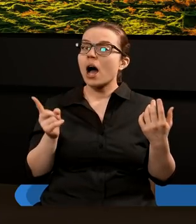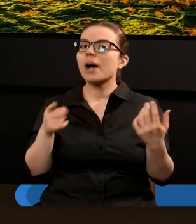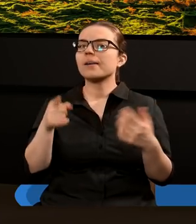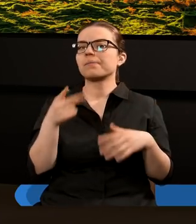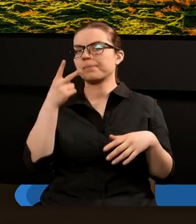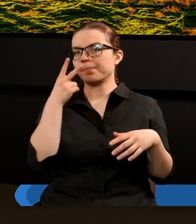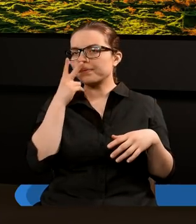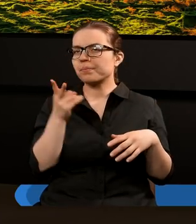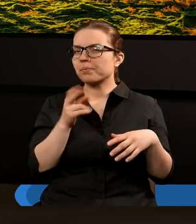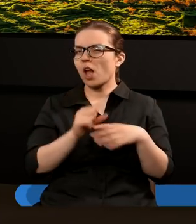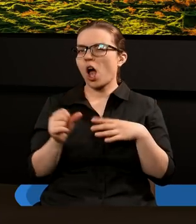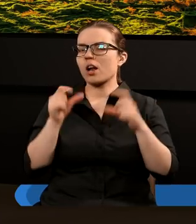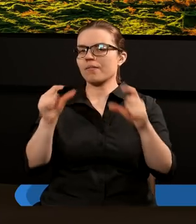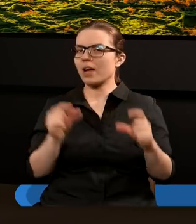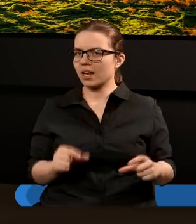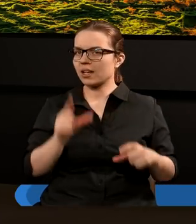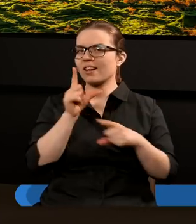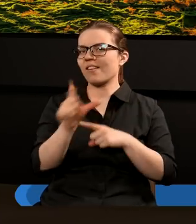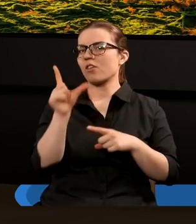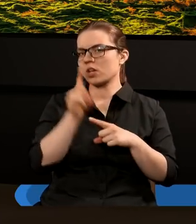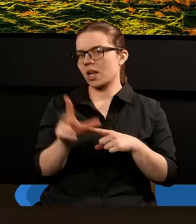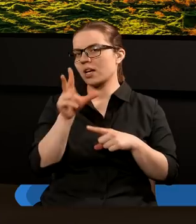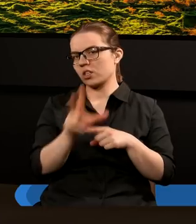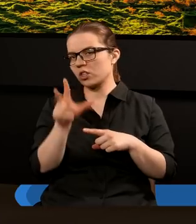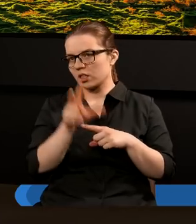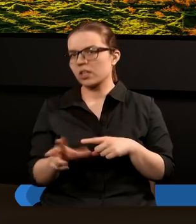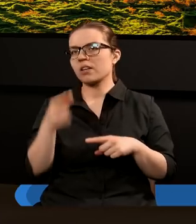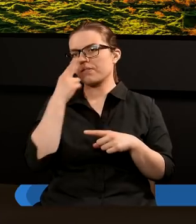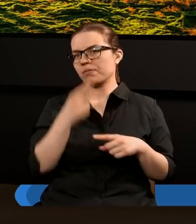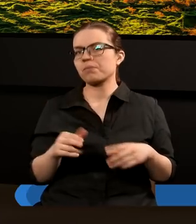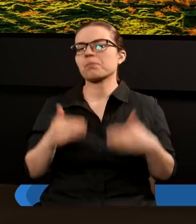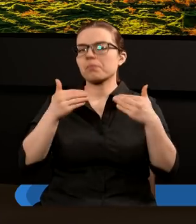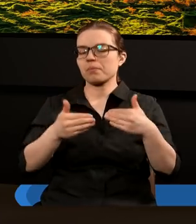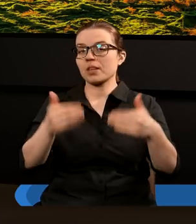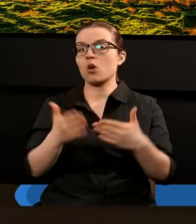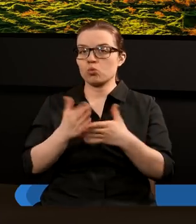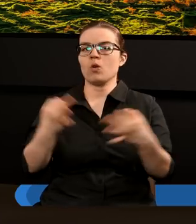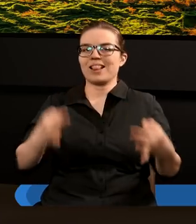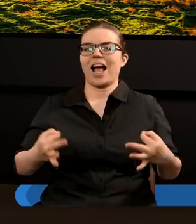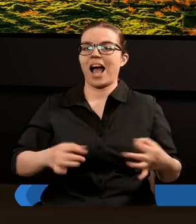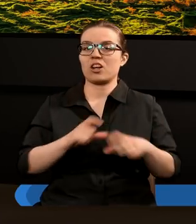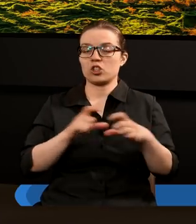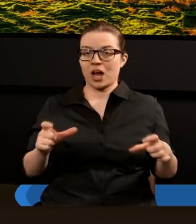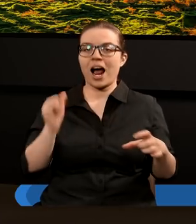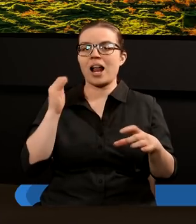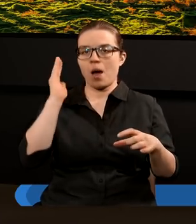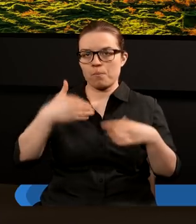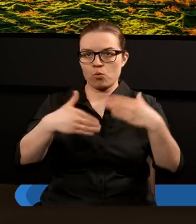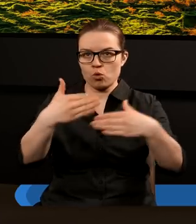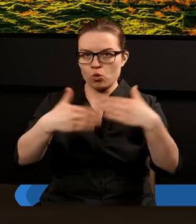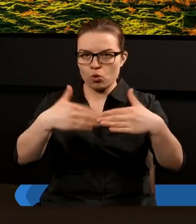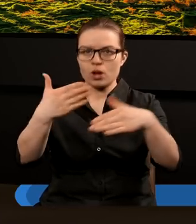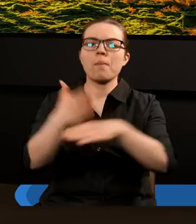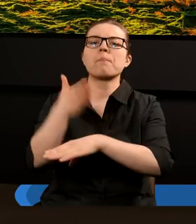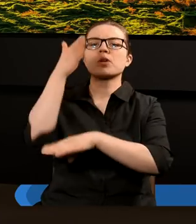właśnie od wersetu XII, XIII widzimy, że przechodzimy w czas teraźniejszy i później w czas przyszły. Może to